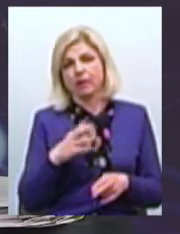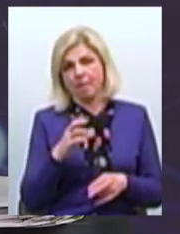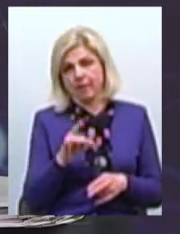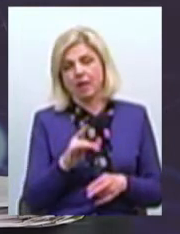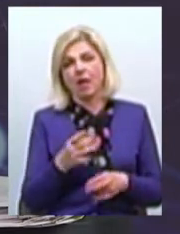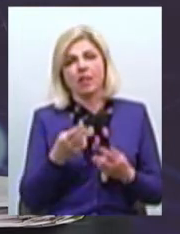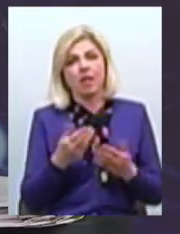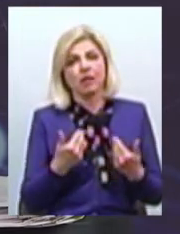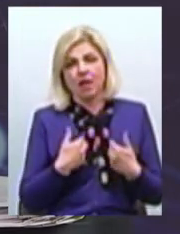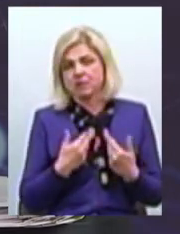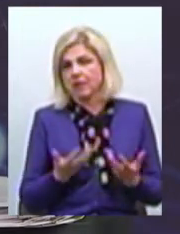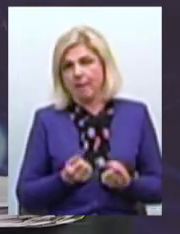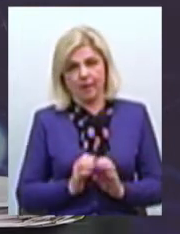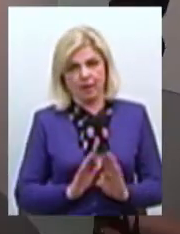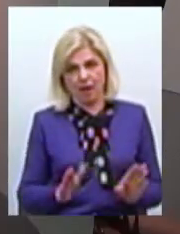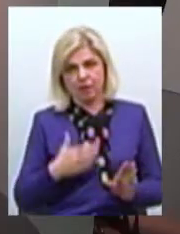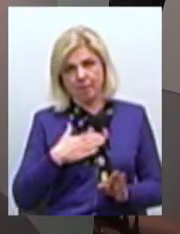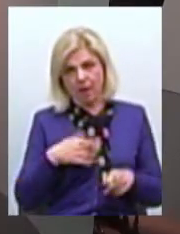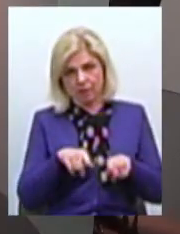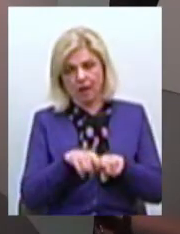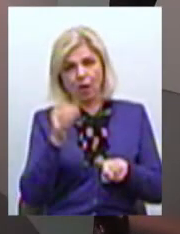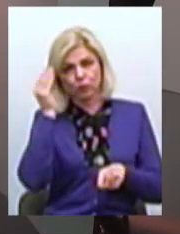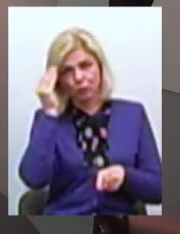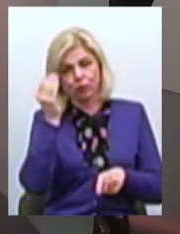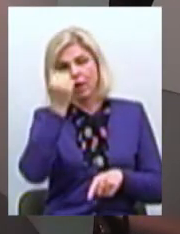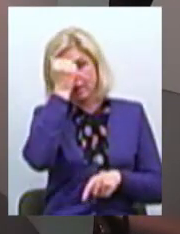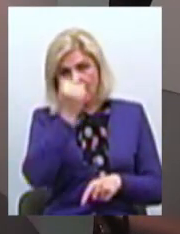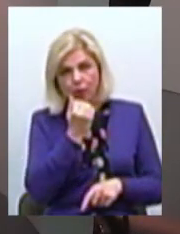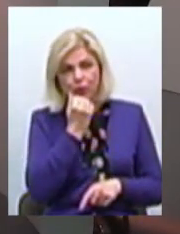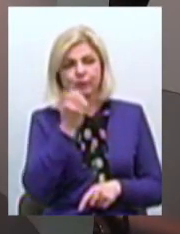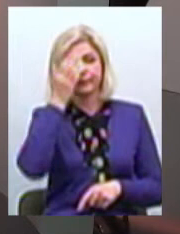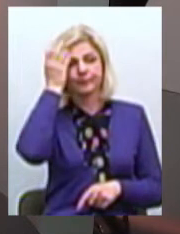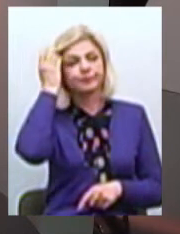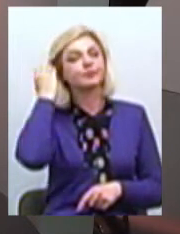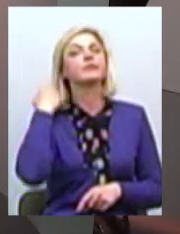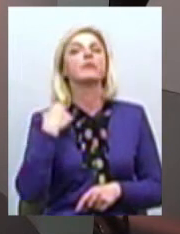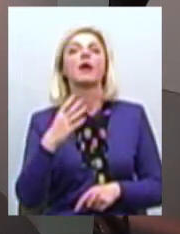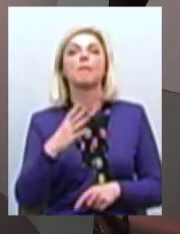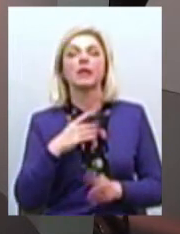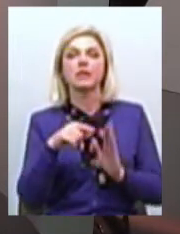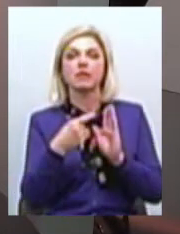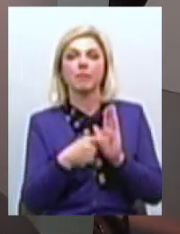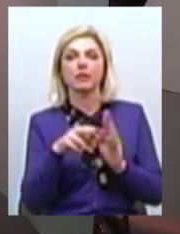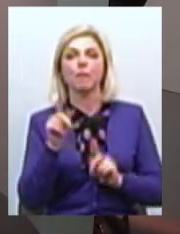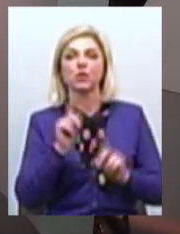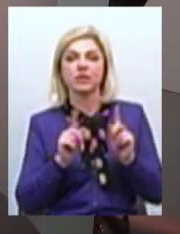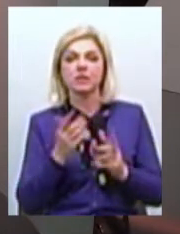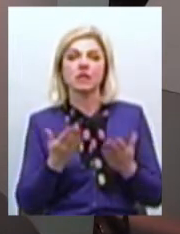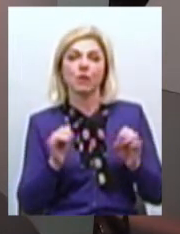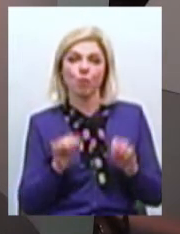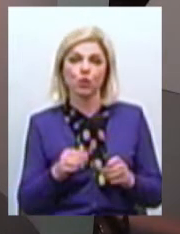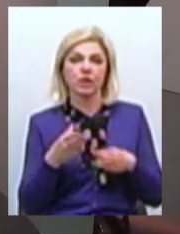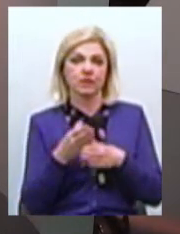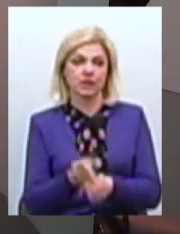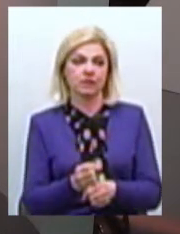неприйнятно, моя така думка Дякую Було запитання по сесії, якщо можна, стисло Так,